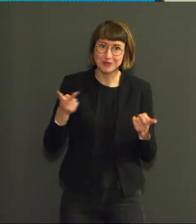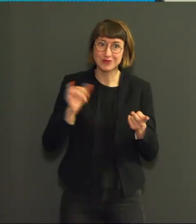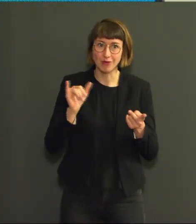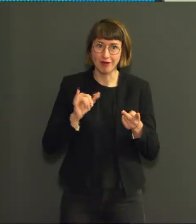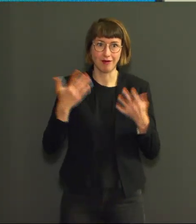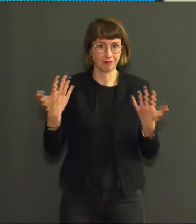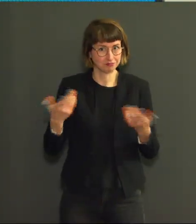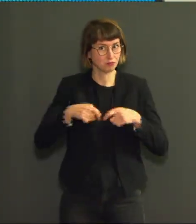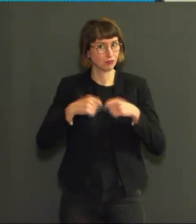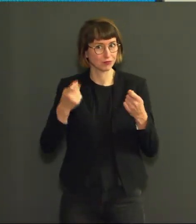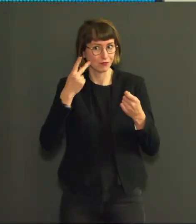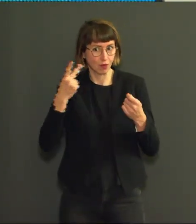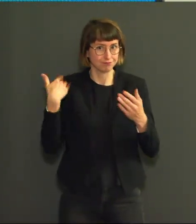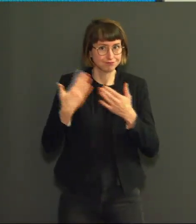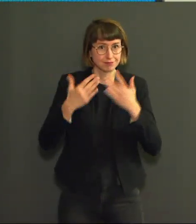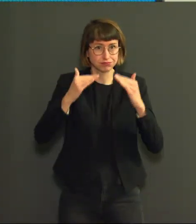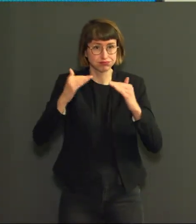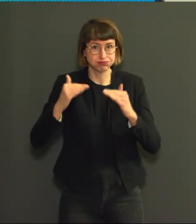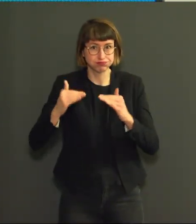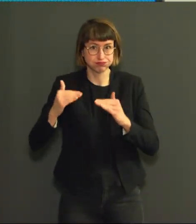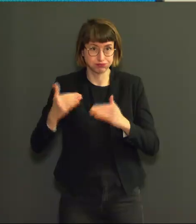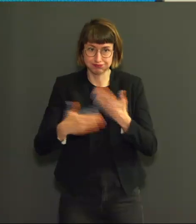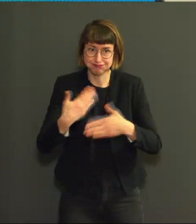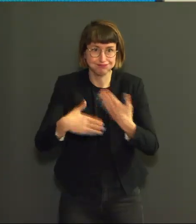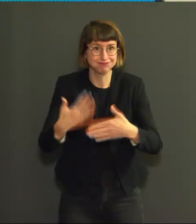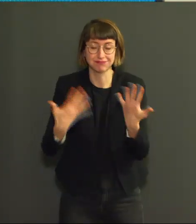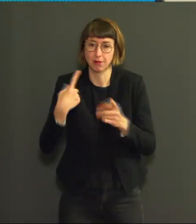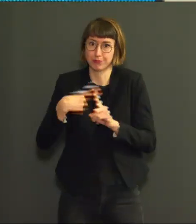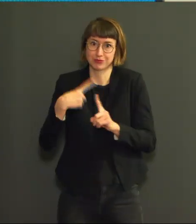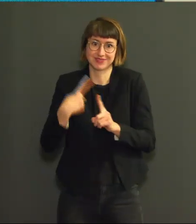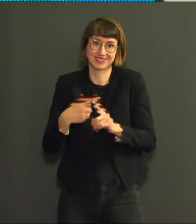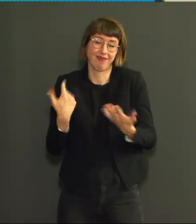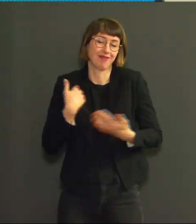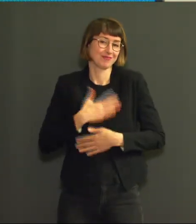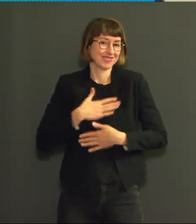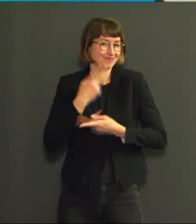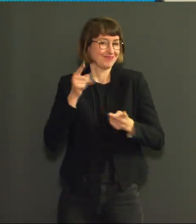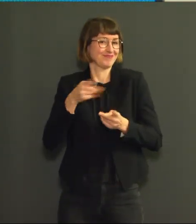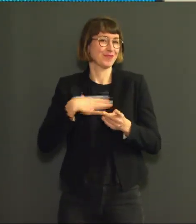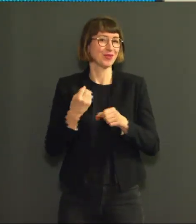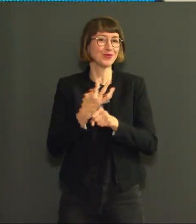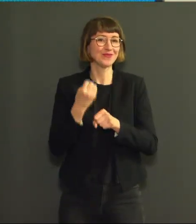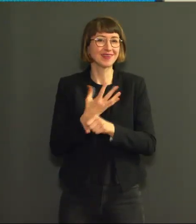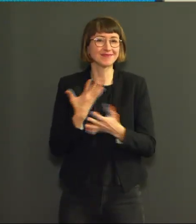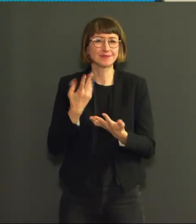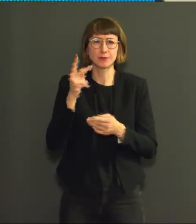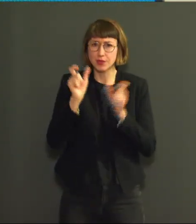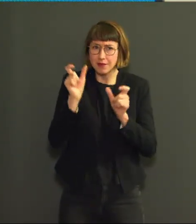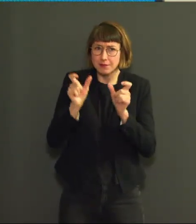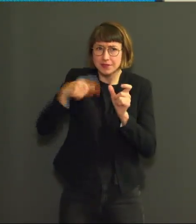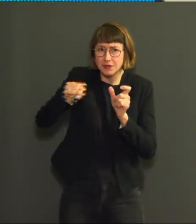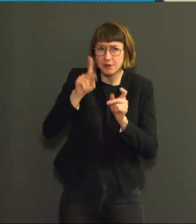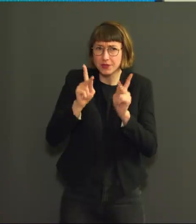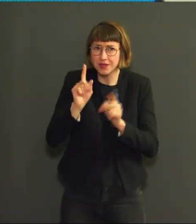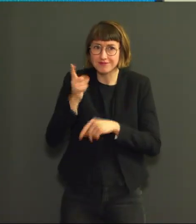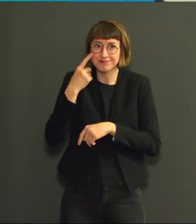favorable. Et comme certains d'entre vous l déjà entendu, nous sommes passés hier sous ce chiffre un peu magique de